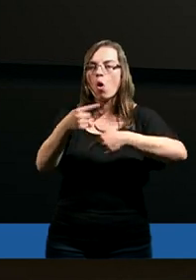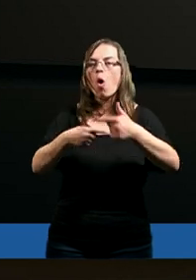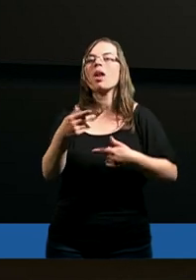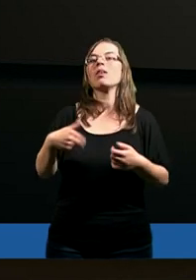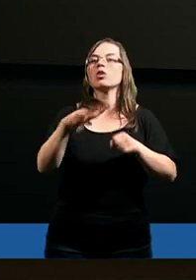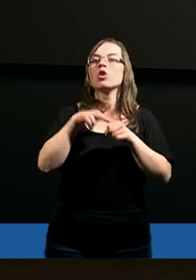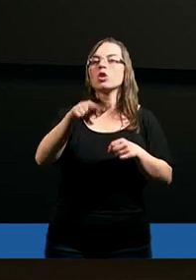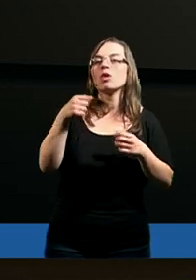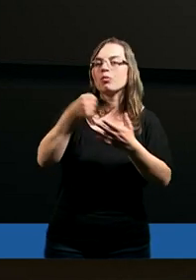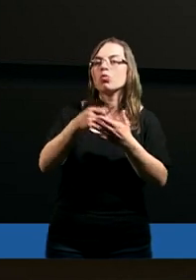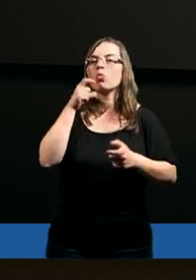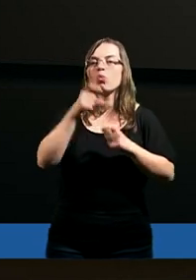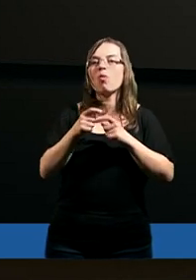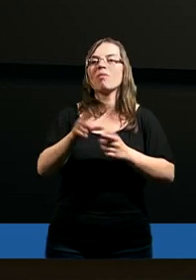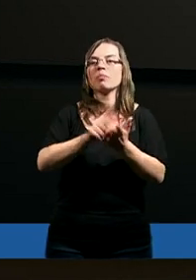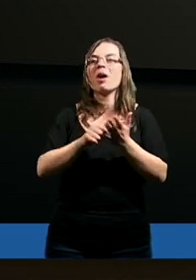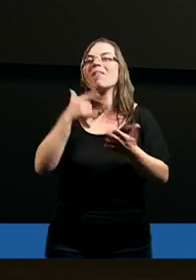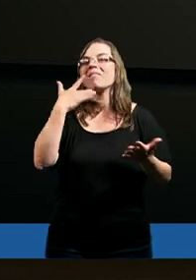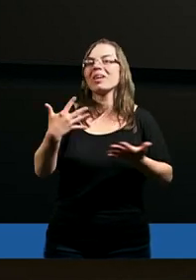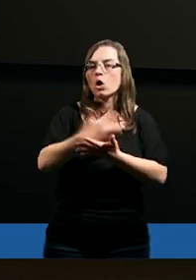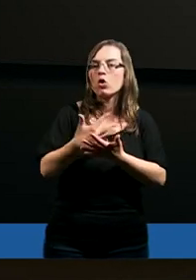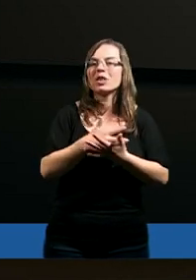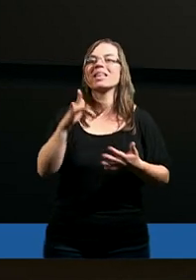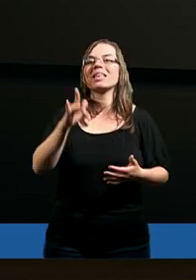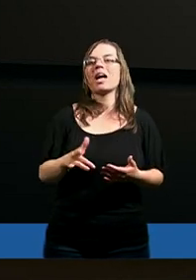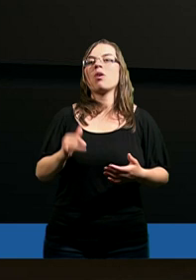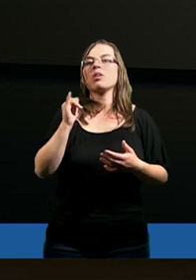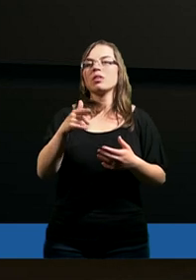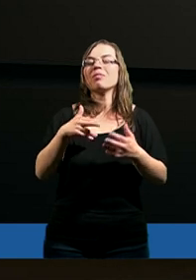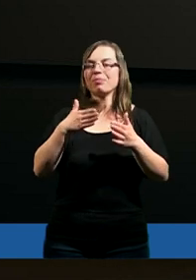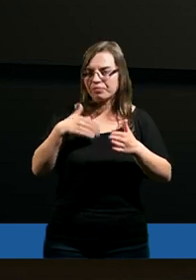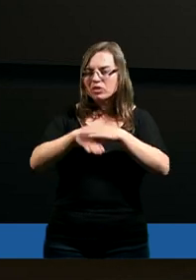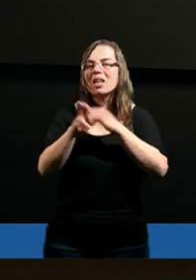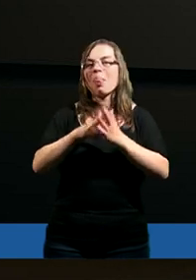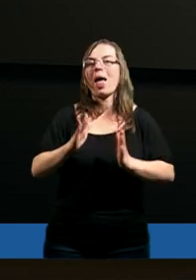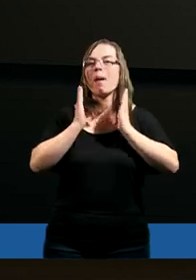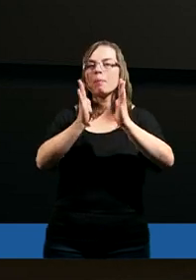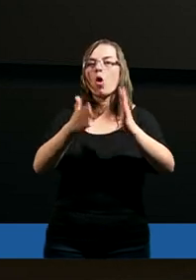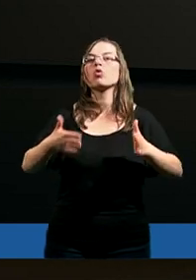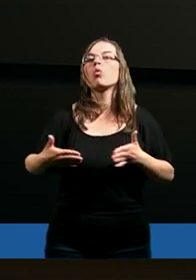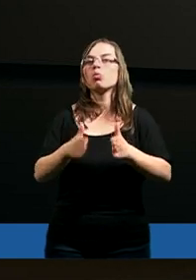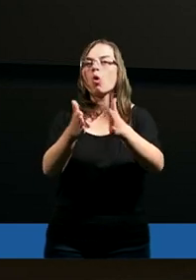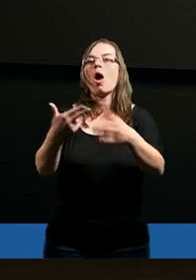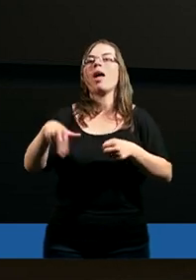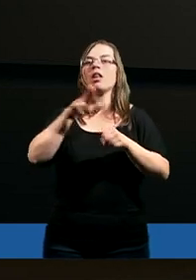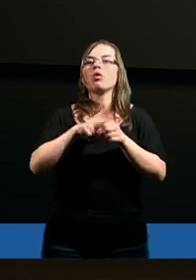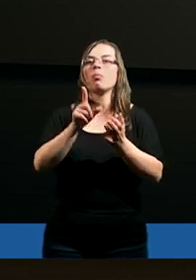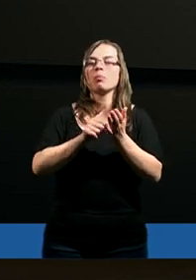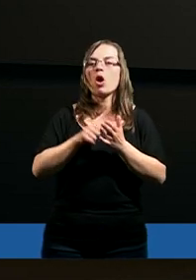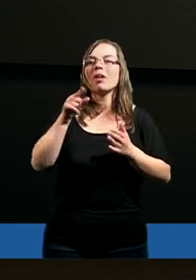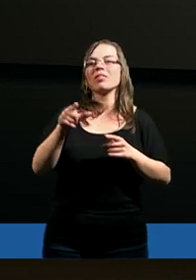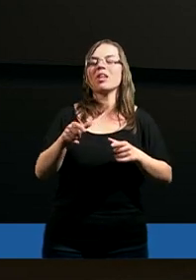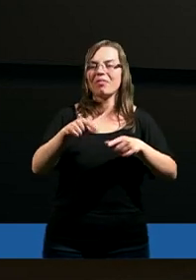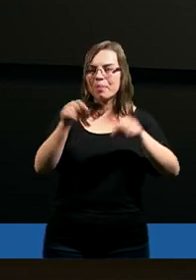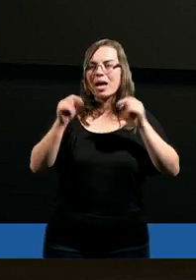pokoleń, które sięgały do tych słów Piotra korzystały i wychodziły na prostą, na prostą drogę, o której